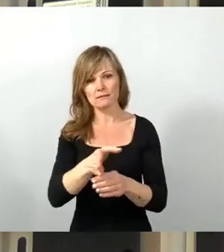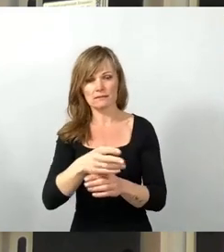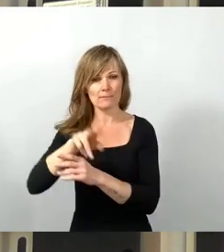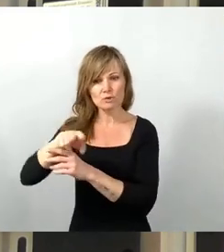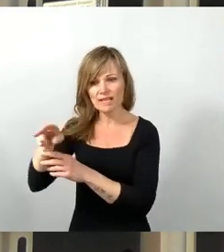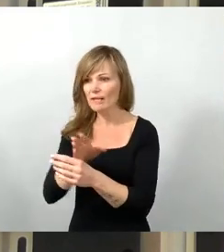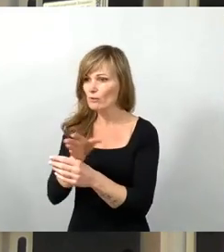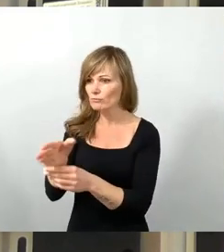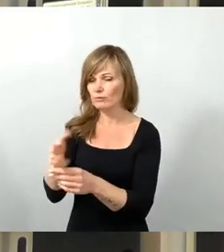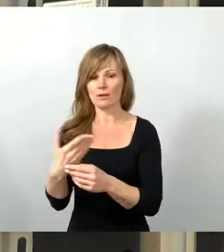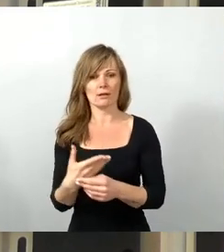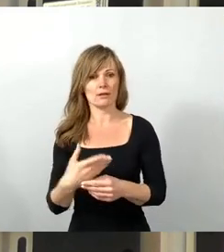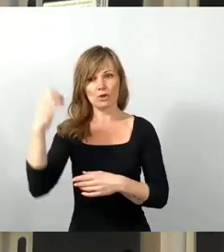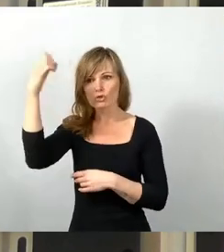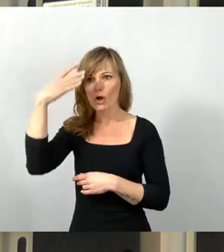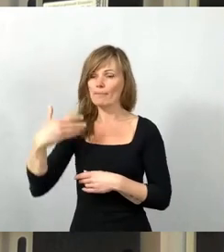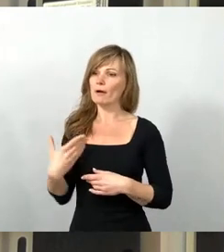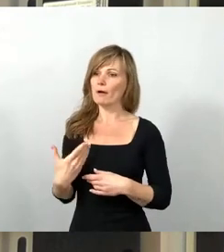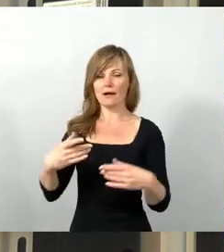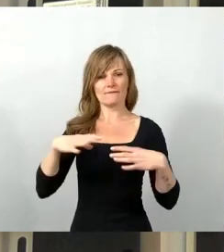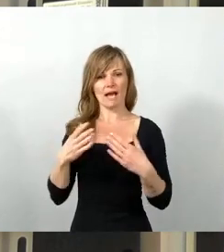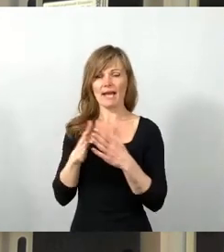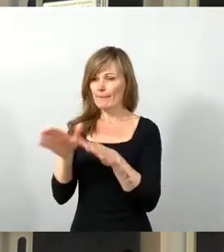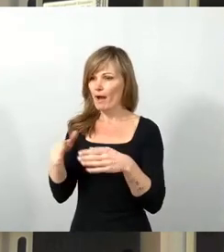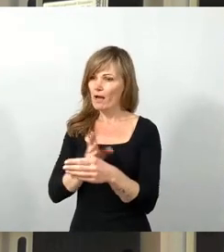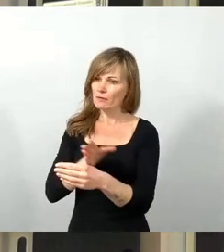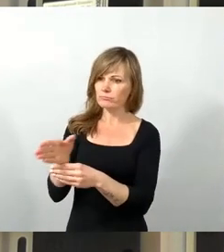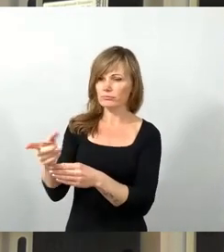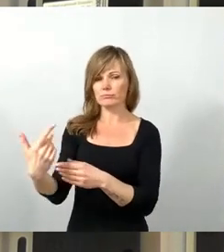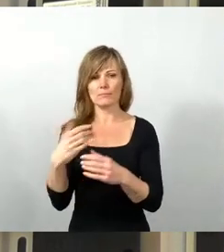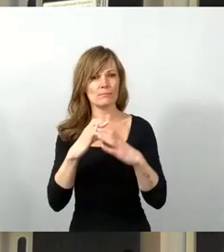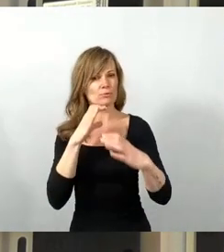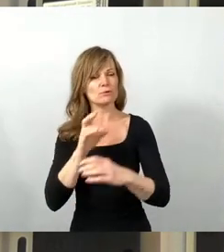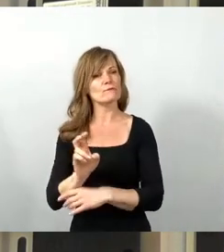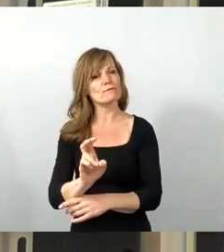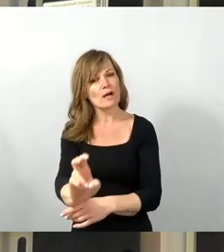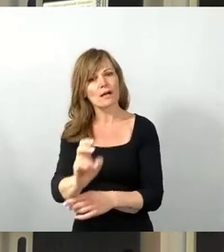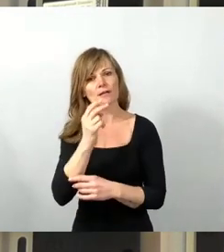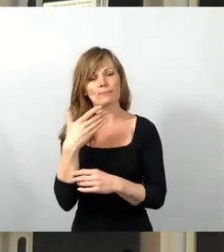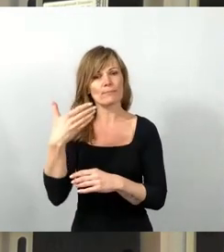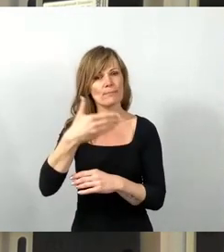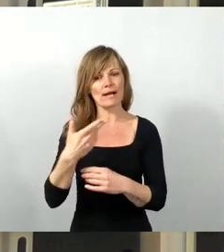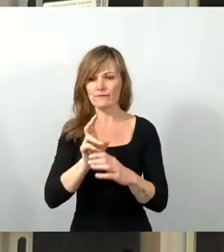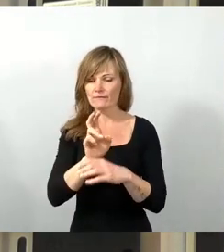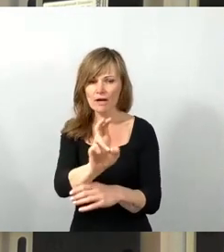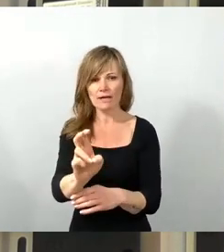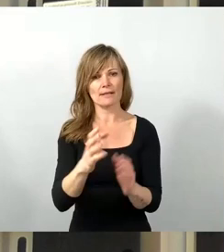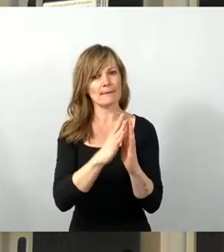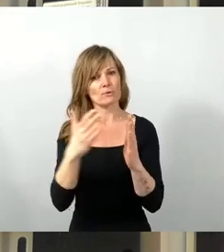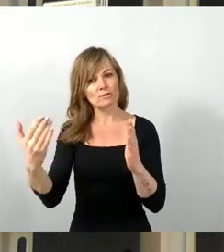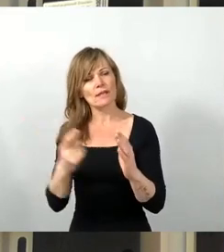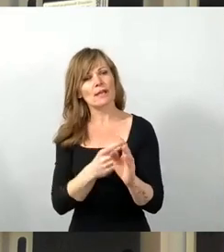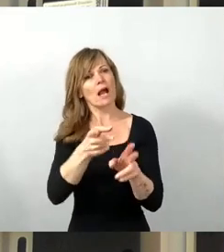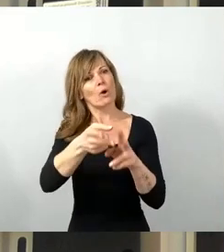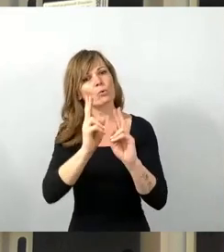ins Freibad, mit Bus und Bahn durch die Stadt zu fahren, die Bibliothek zu nutzen oder den eigenen Kindern das Ferienangebot